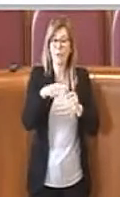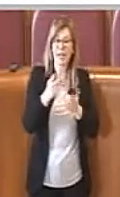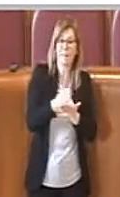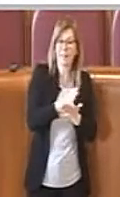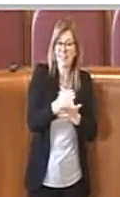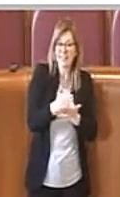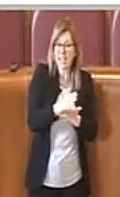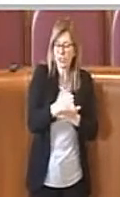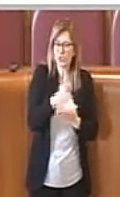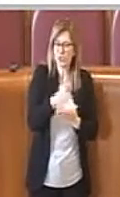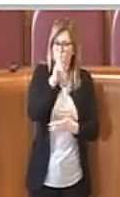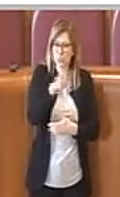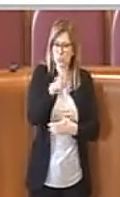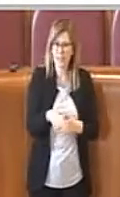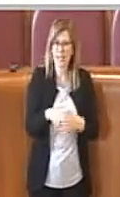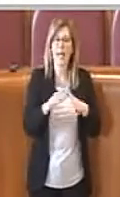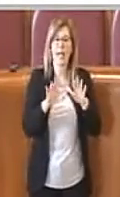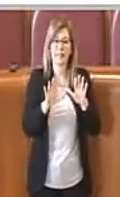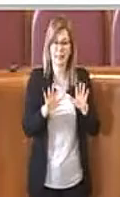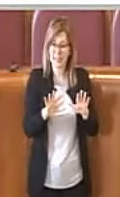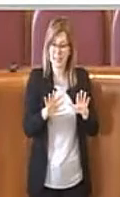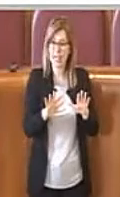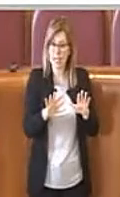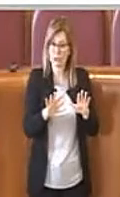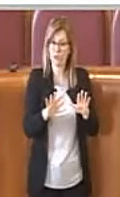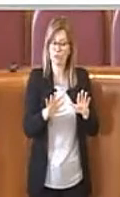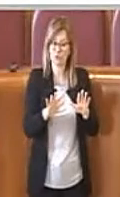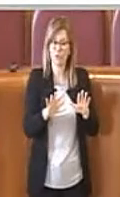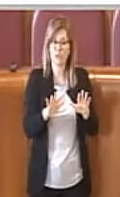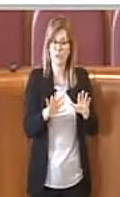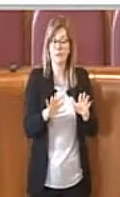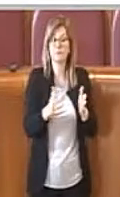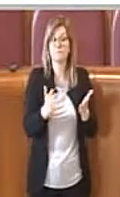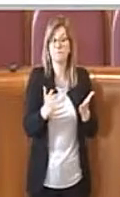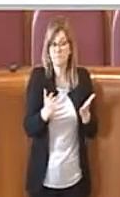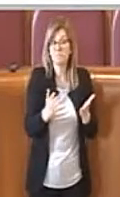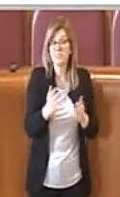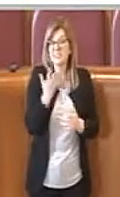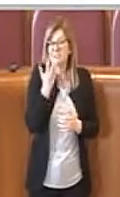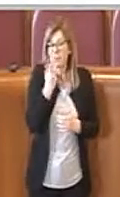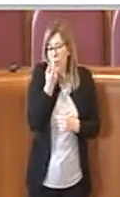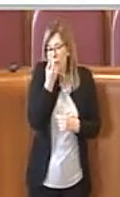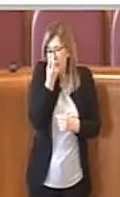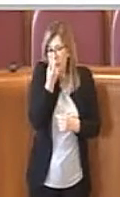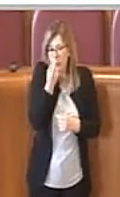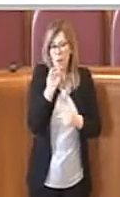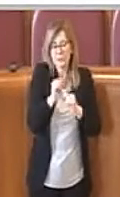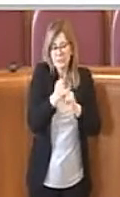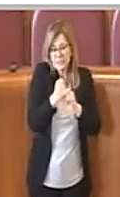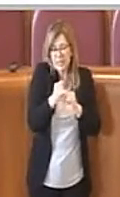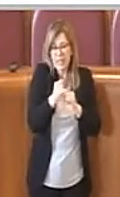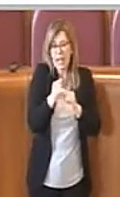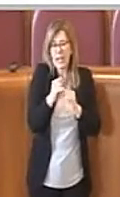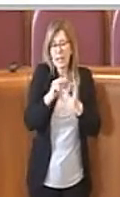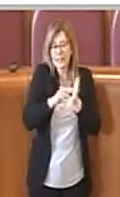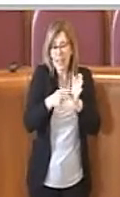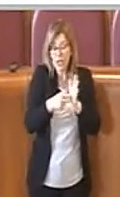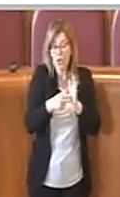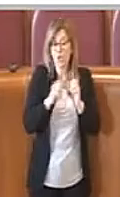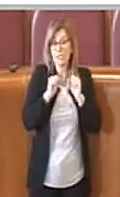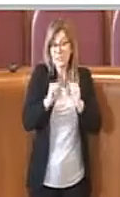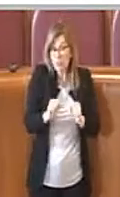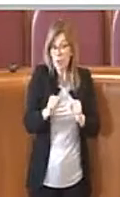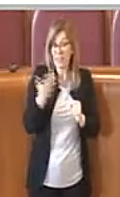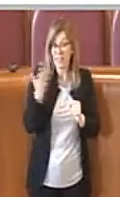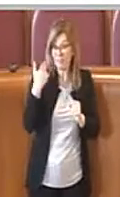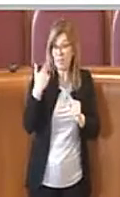2010 e che quindi magari se vogliamo entrare poco poco nel tecnico già la mediazione si poteva usare dal